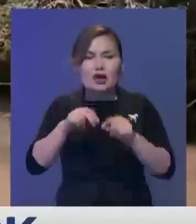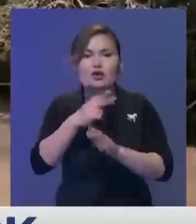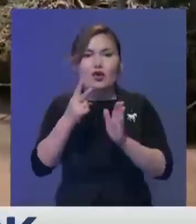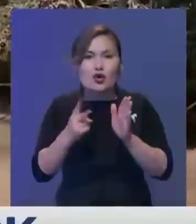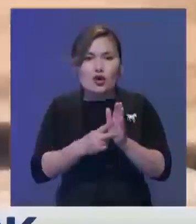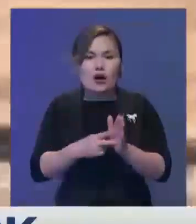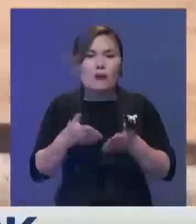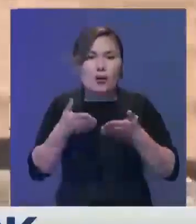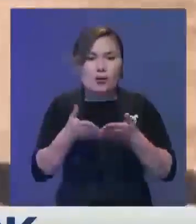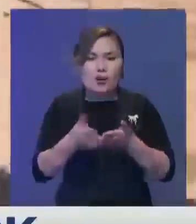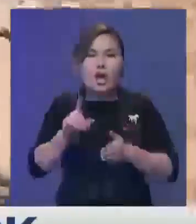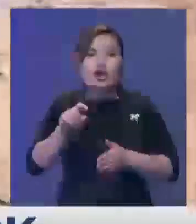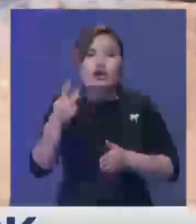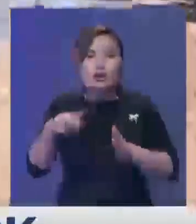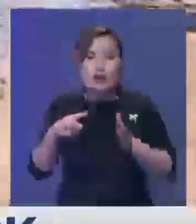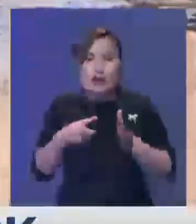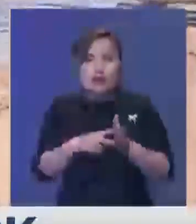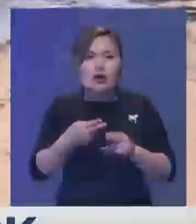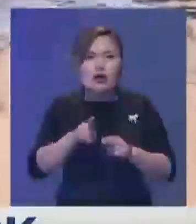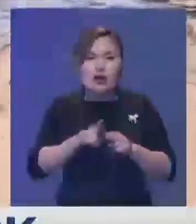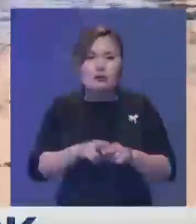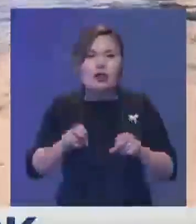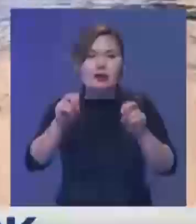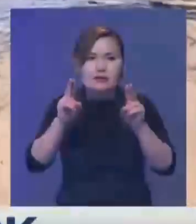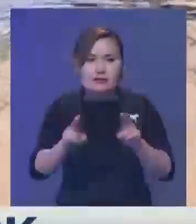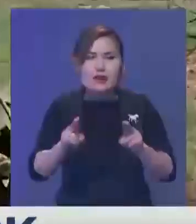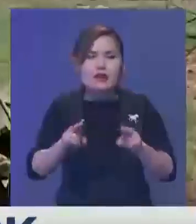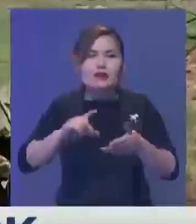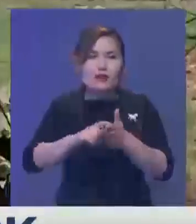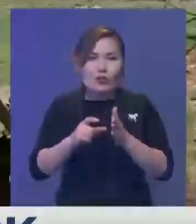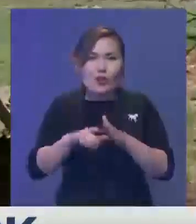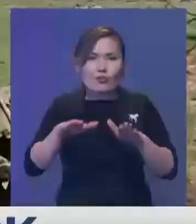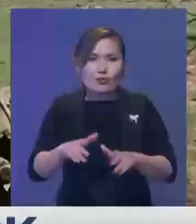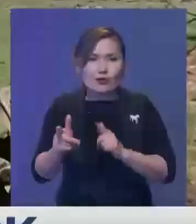жүзі құралымен 129 жиналу өві қатсалық қонпты дайым.